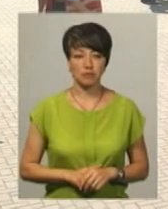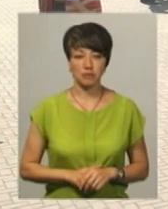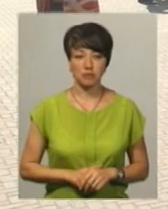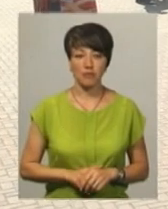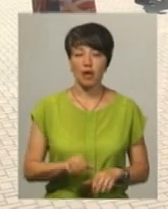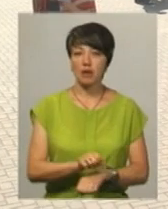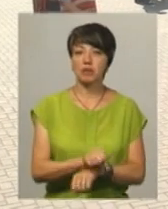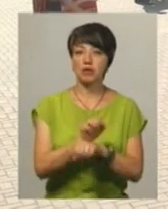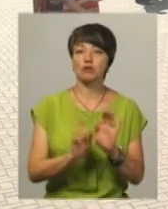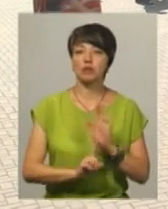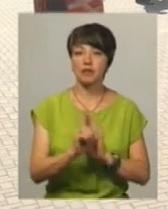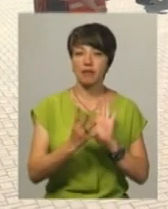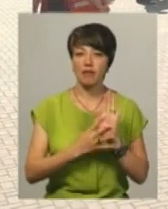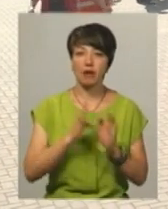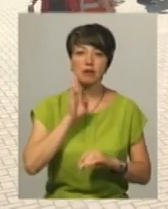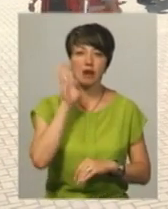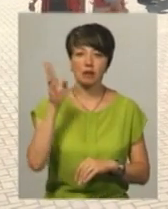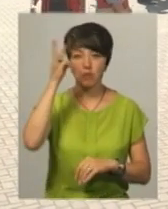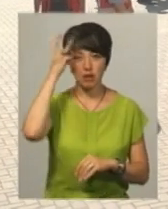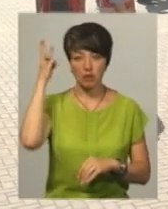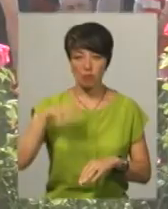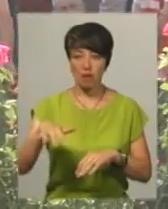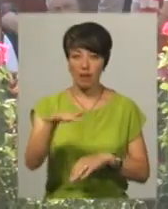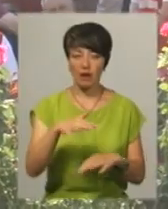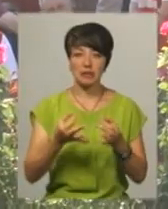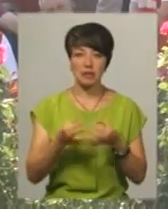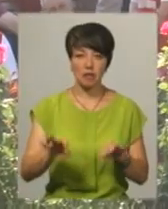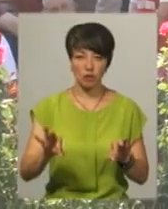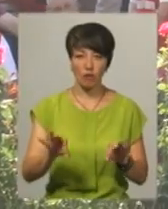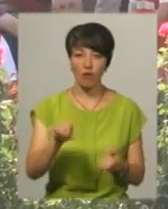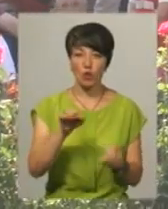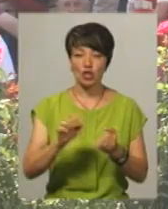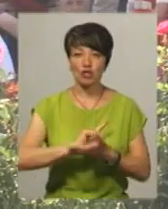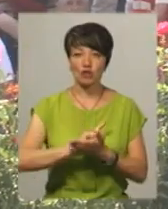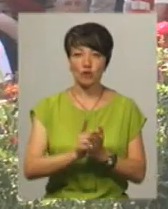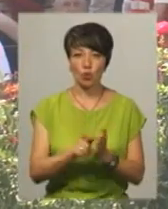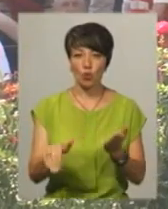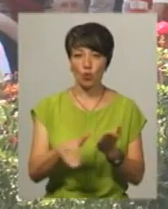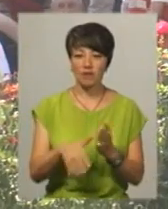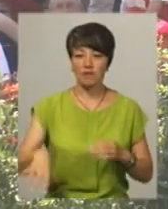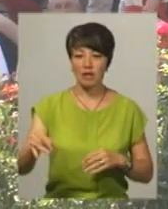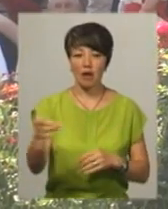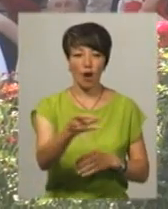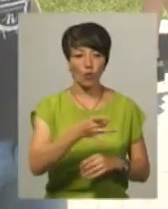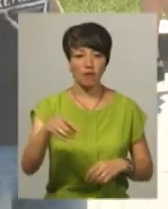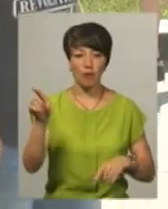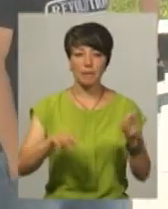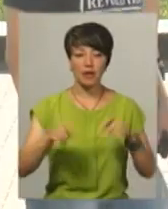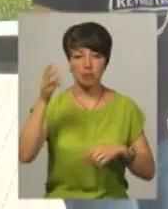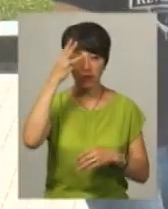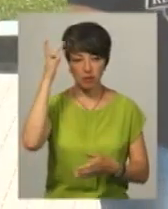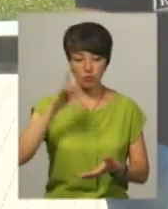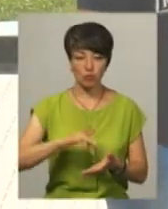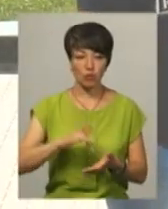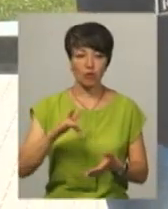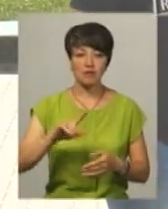Мітинг розпочався о 9-й ранку на Хмельницькому майдані Незалежності. Водії швидкої з усіх районів Хмельниччини приїхали до обласного